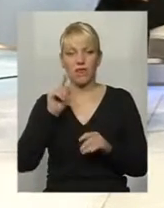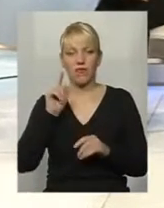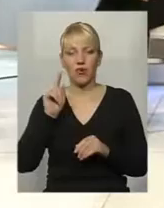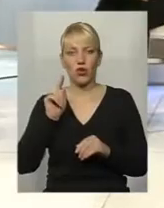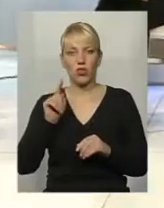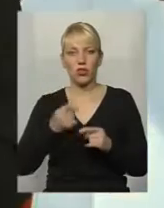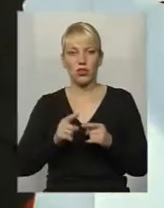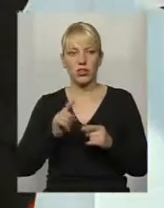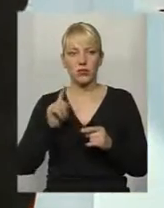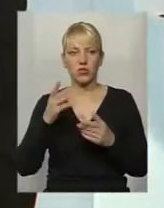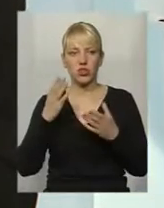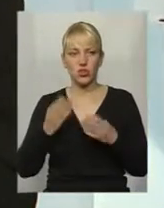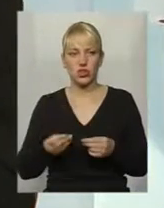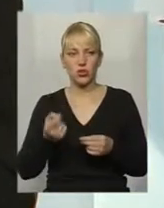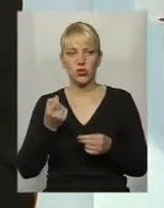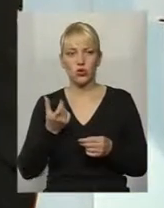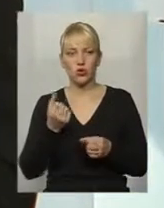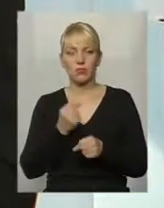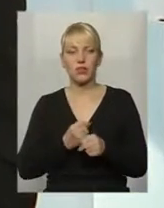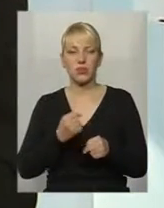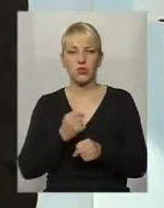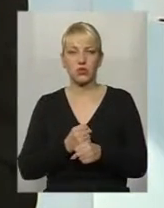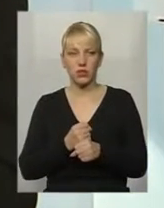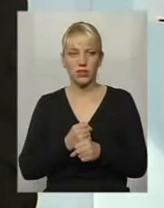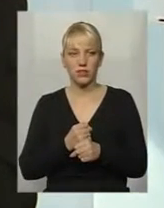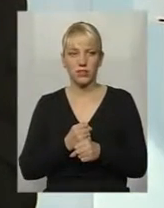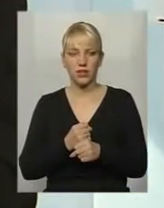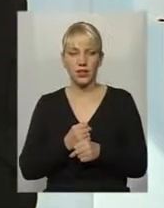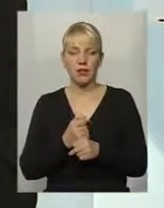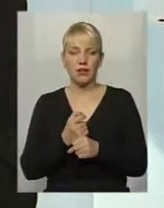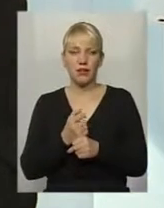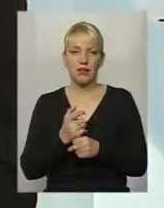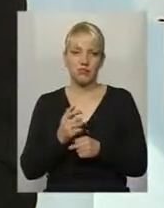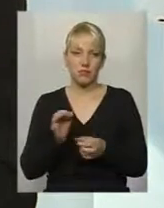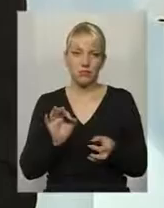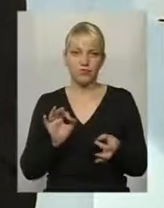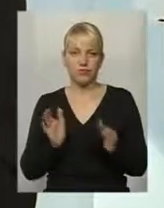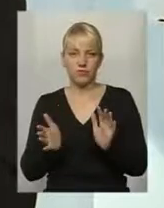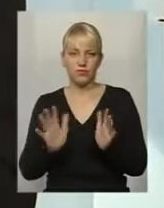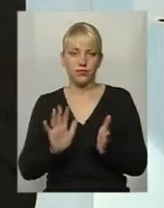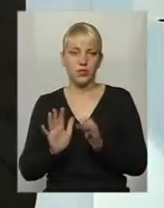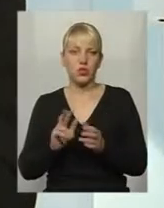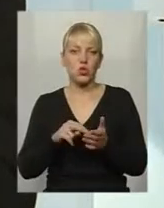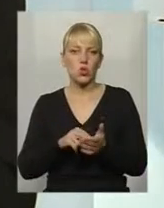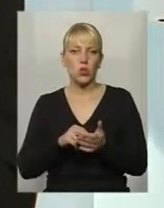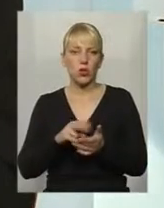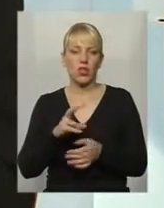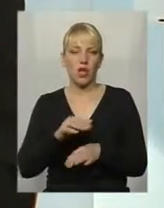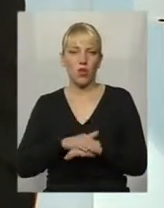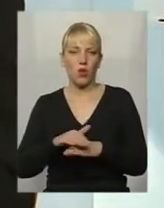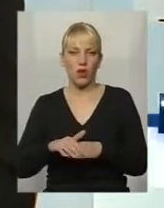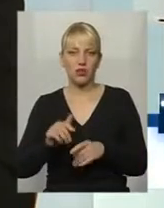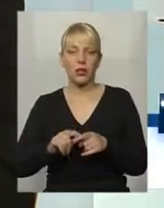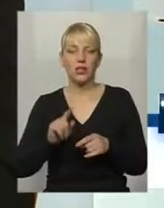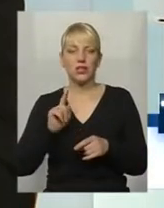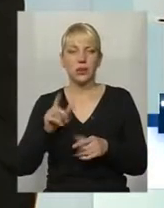трошки ще працює, більш-менш стоїть на ногах. Там десь 120